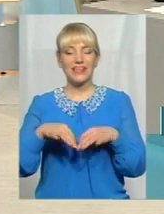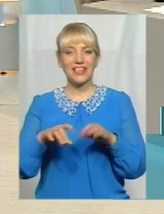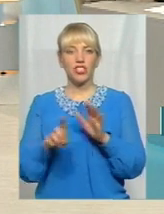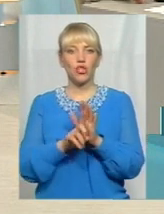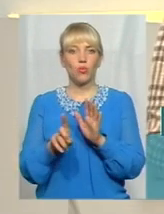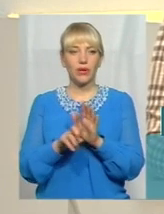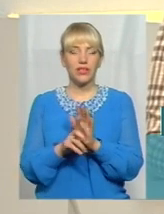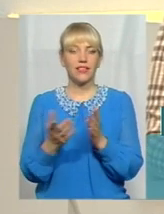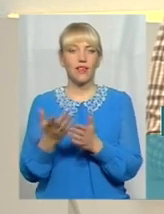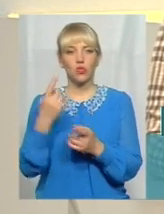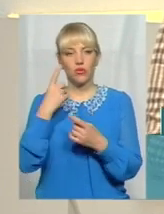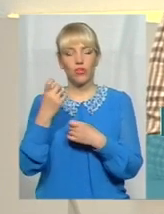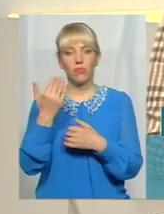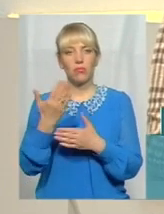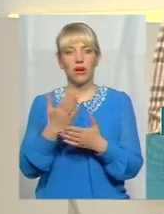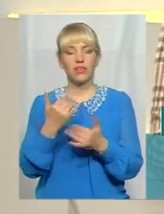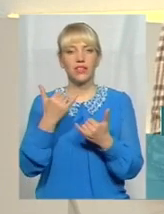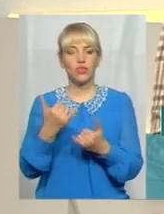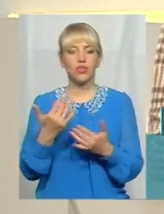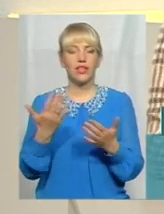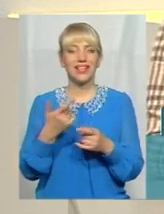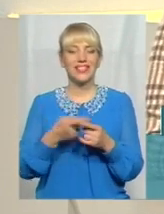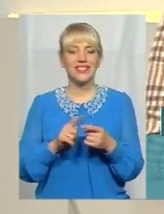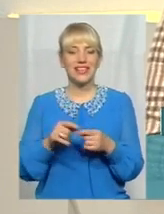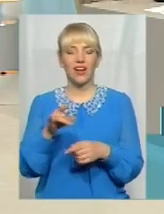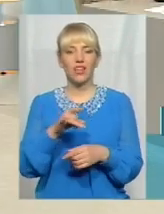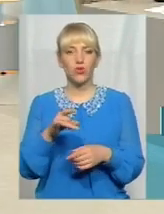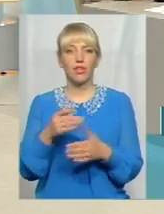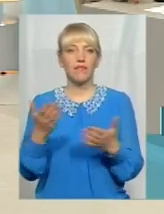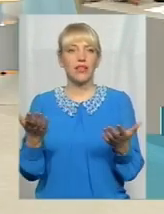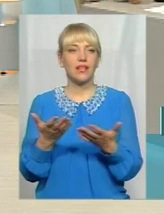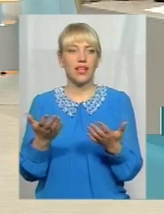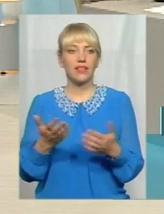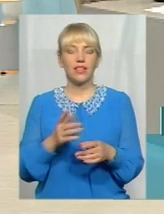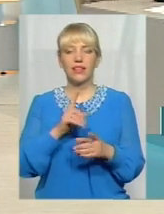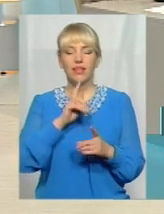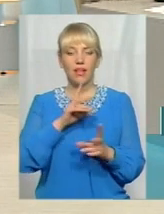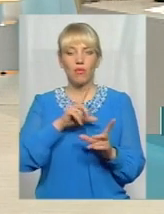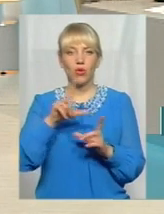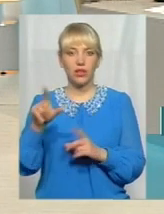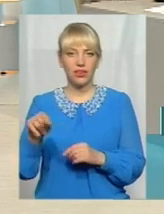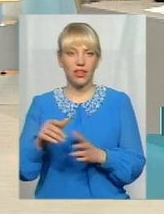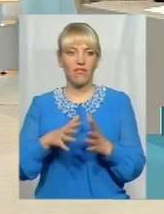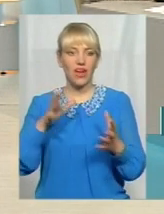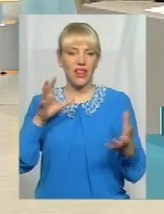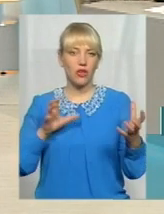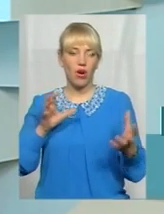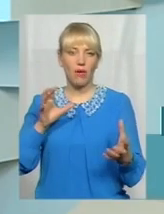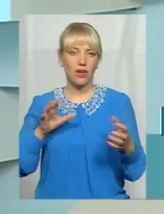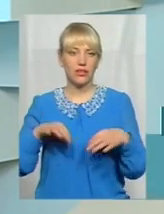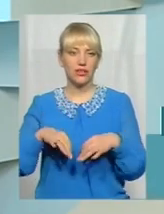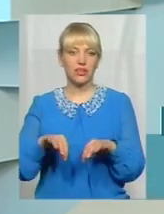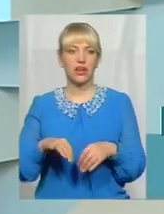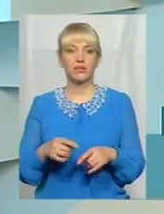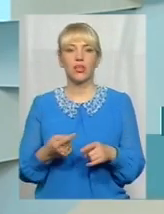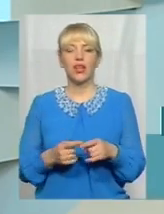Яку інформацію маєте на сьогодні? От які ті райони, в які не поїде великогабаритний транспорт? Тут не обов'язково для